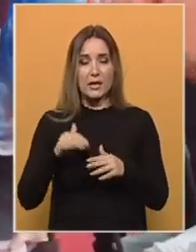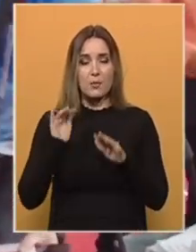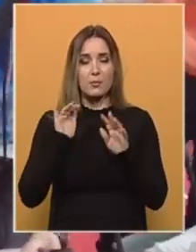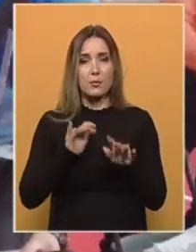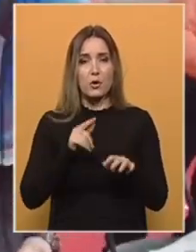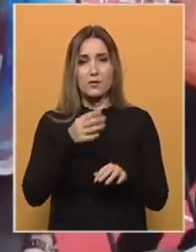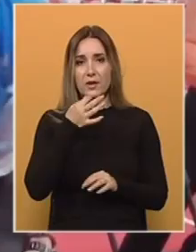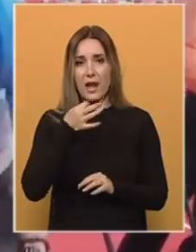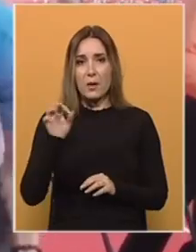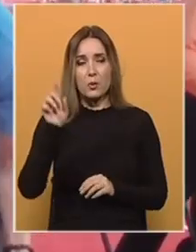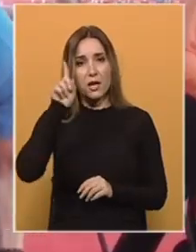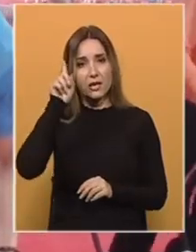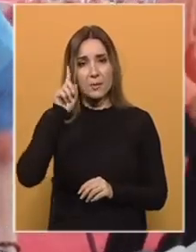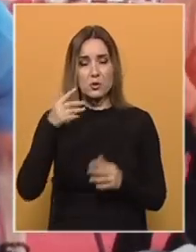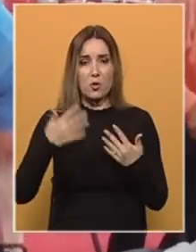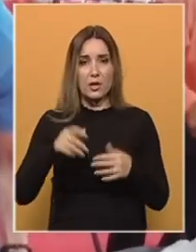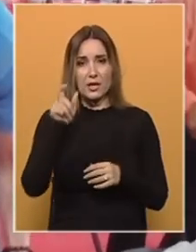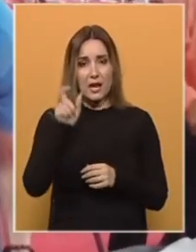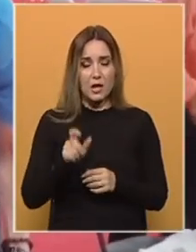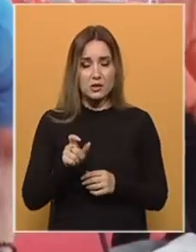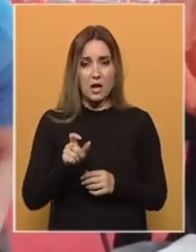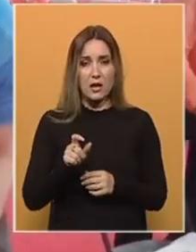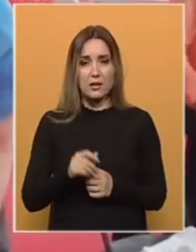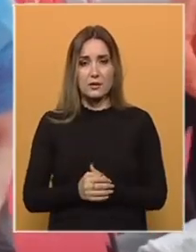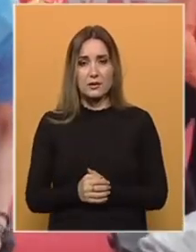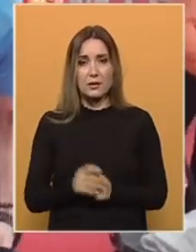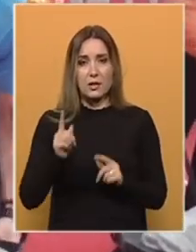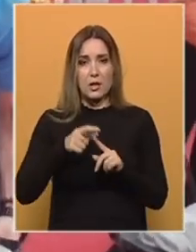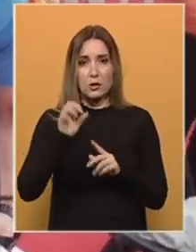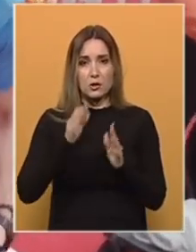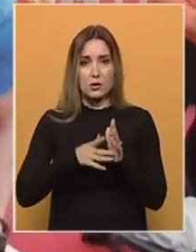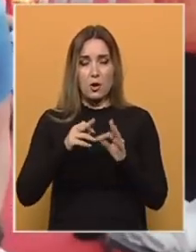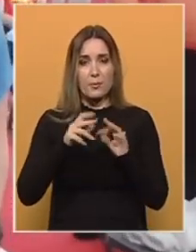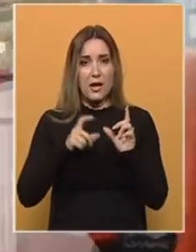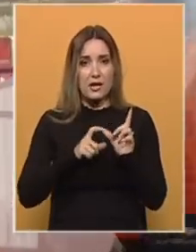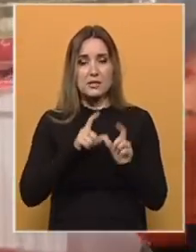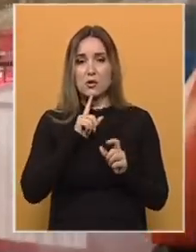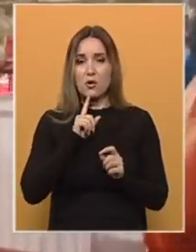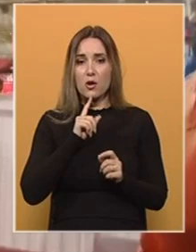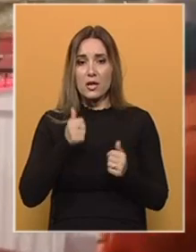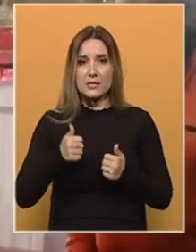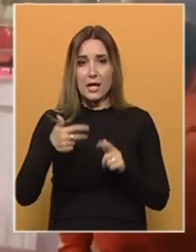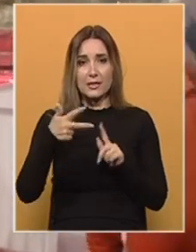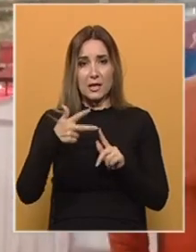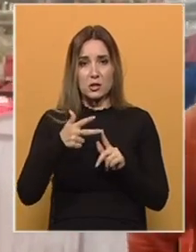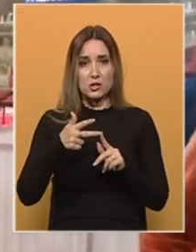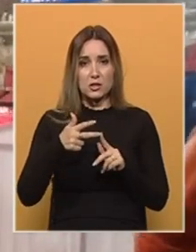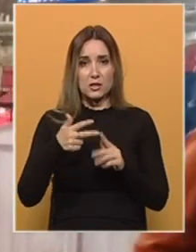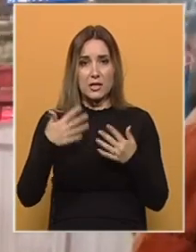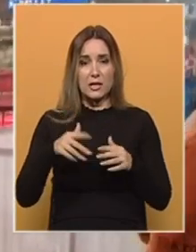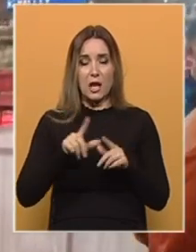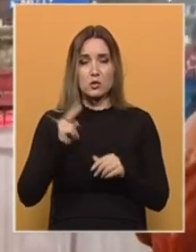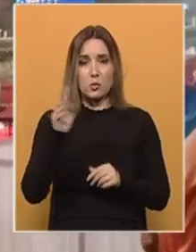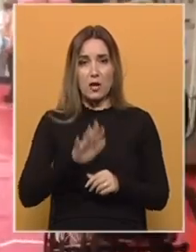najboljeg njemačkog igrača, Rao Tomasa, koji je trenutno treći igrač u